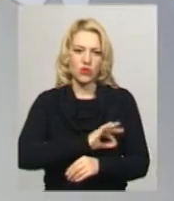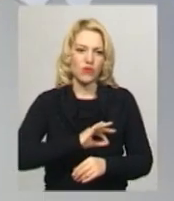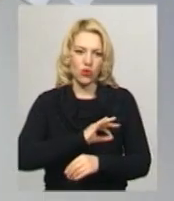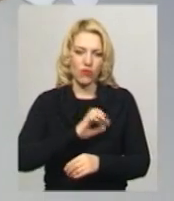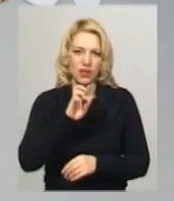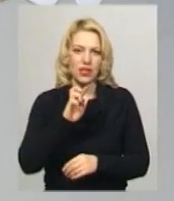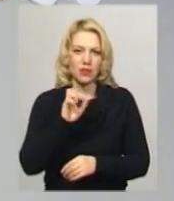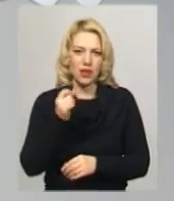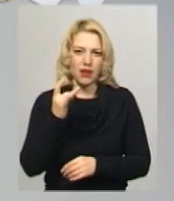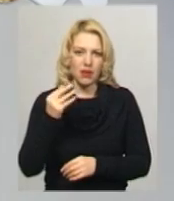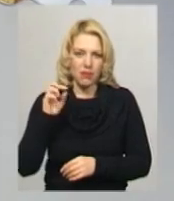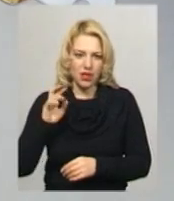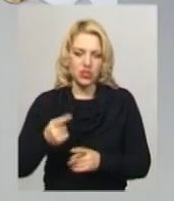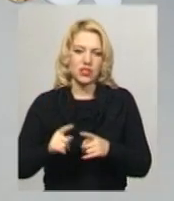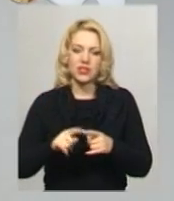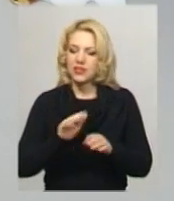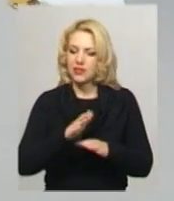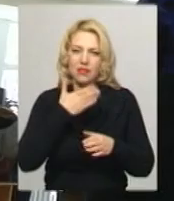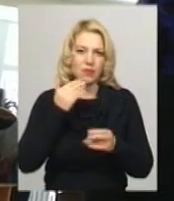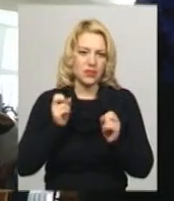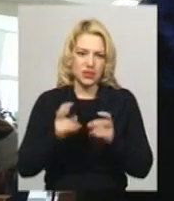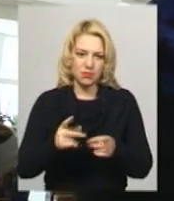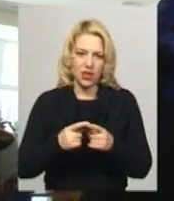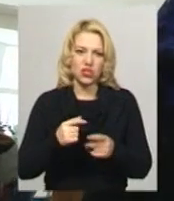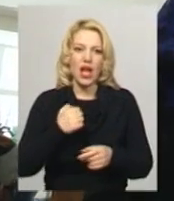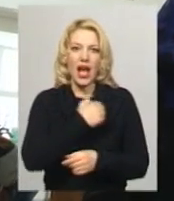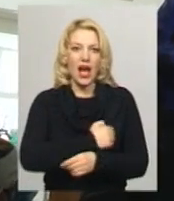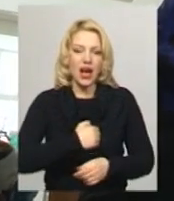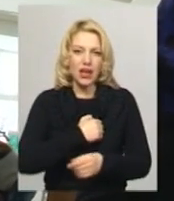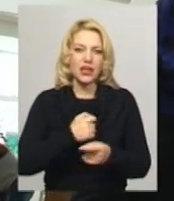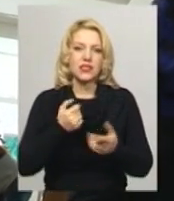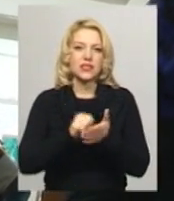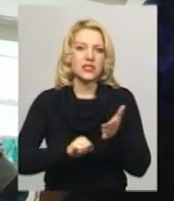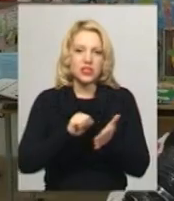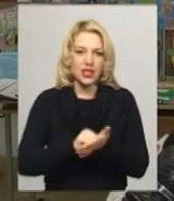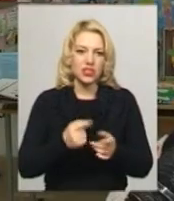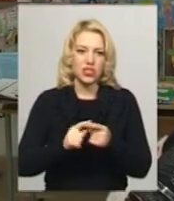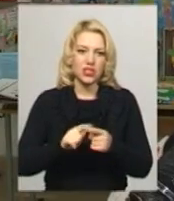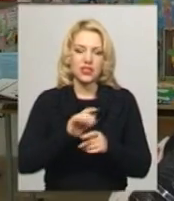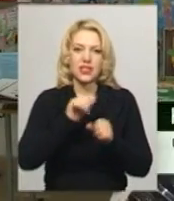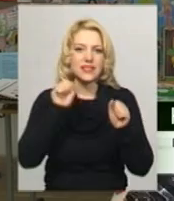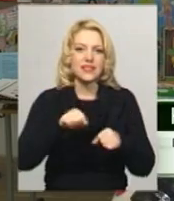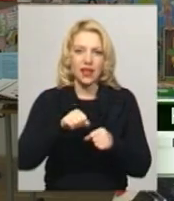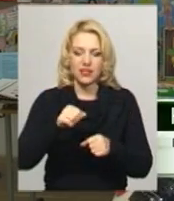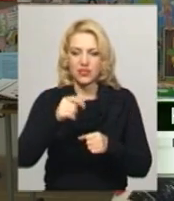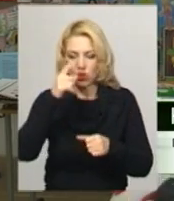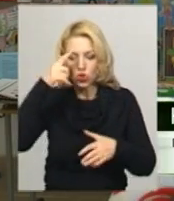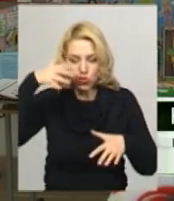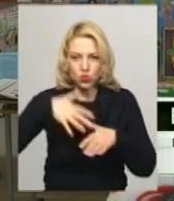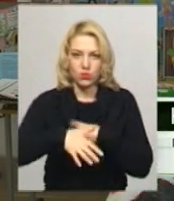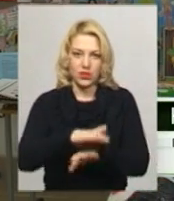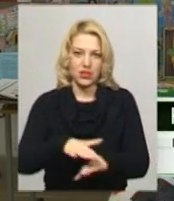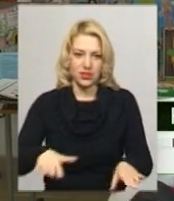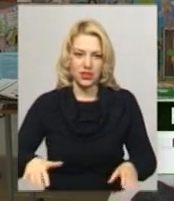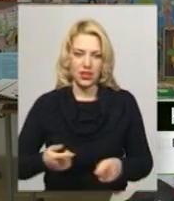її словами, діти-аутисти не несуть небезпеки, а прояви агресії через нездатність дорослих їх зрозуміти. Я думаю, що будь-яка дитина хоче